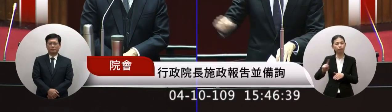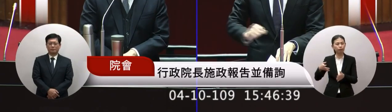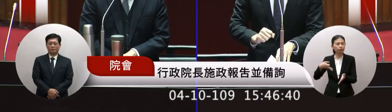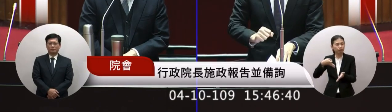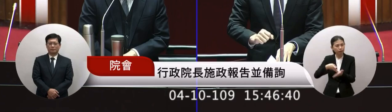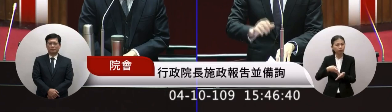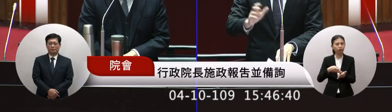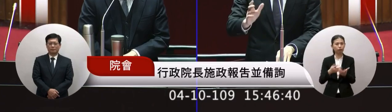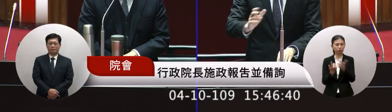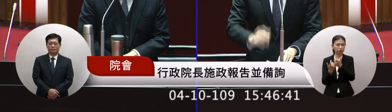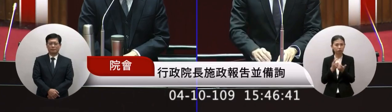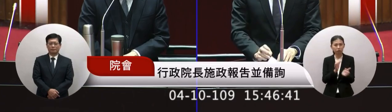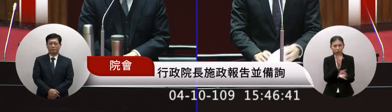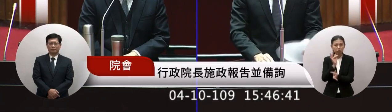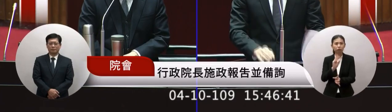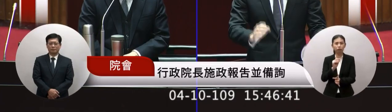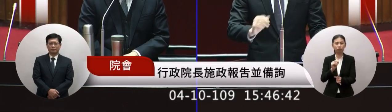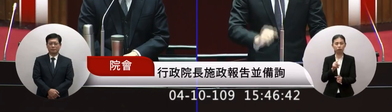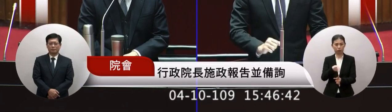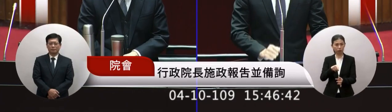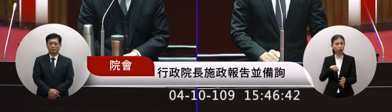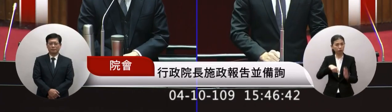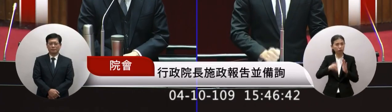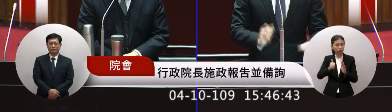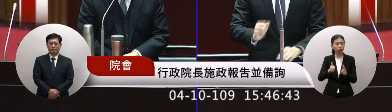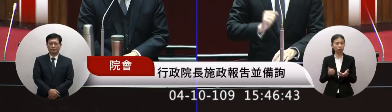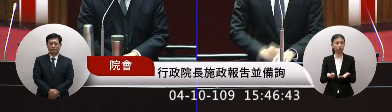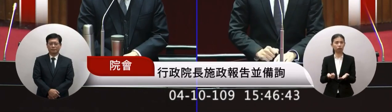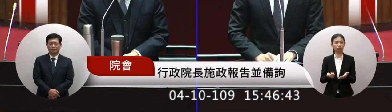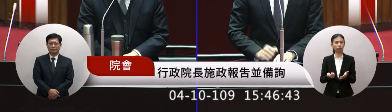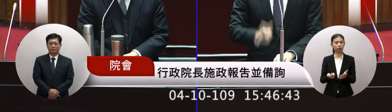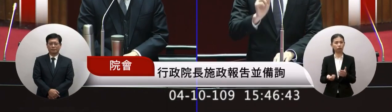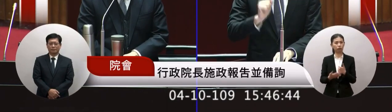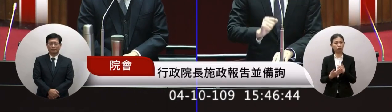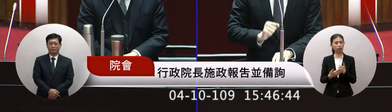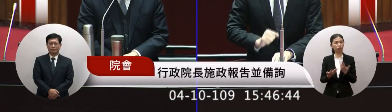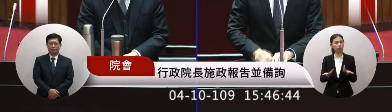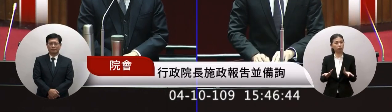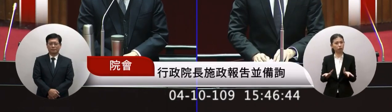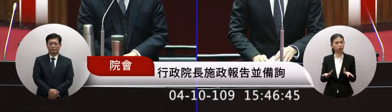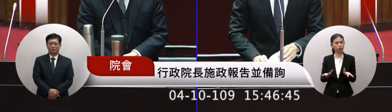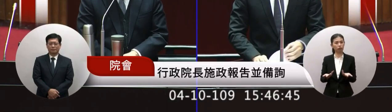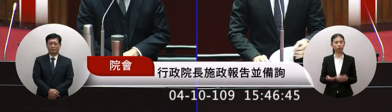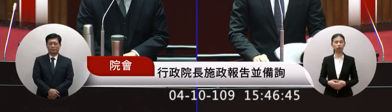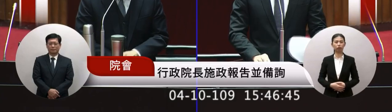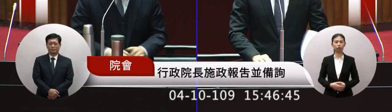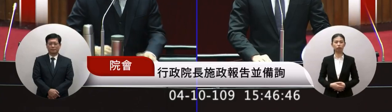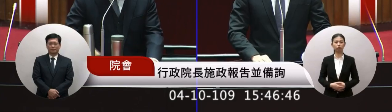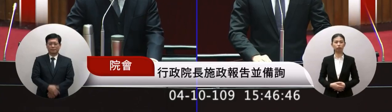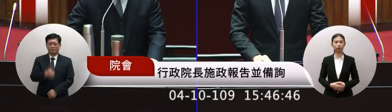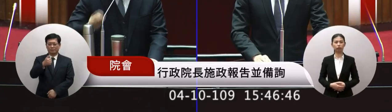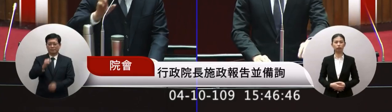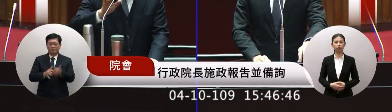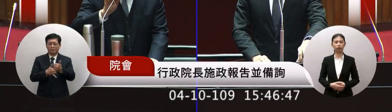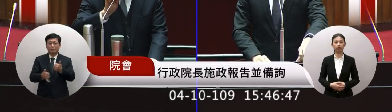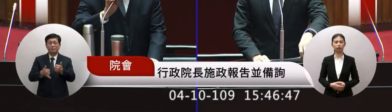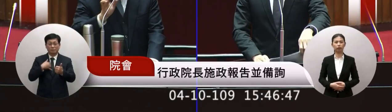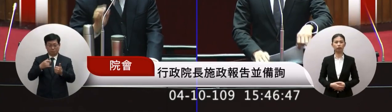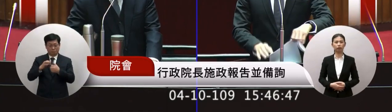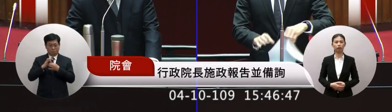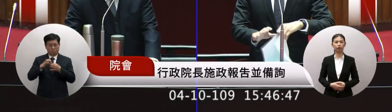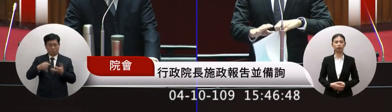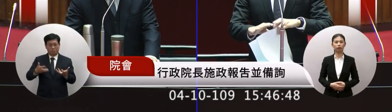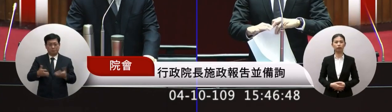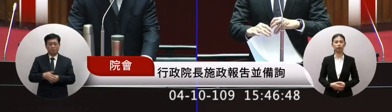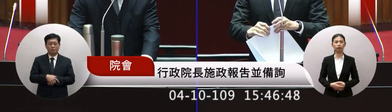統有都糾轉了嗎這個部位可以請議長給我們一個答案嗎感謝委員的關